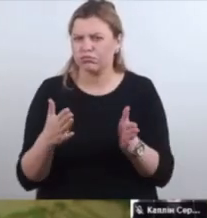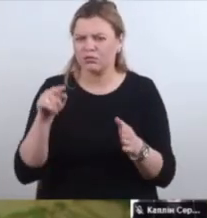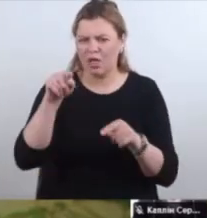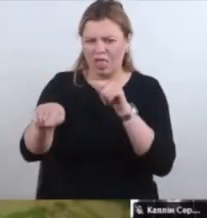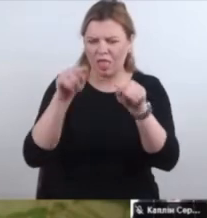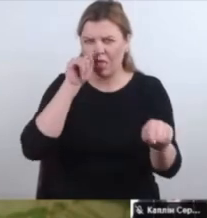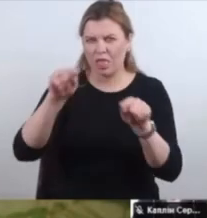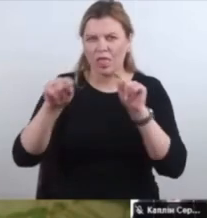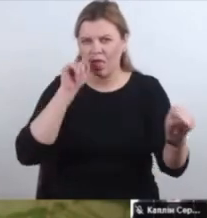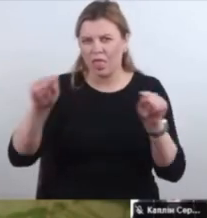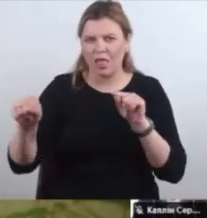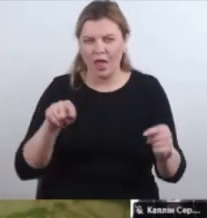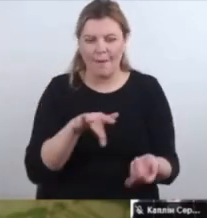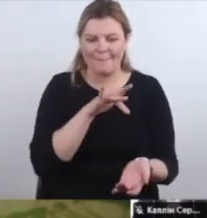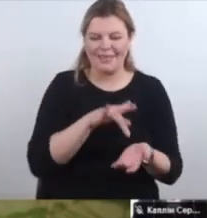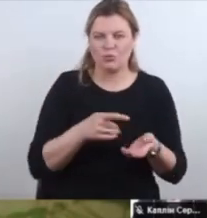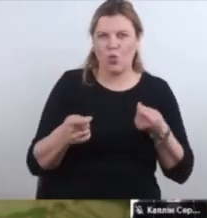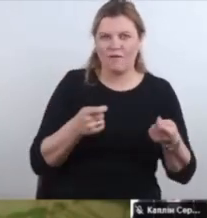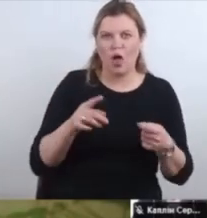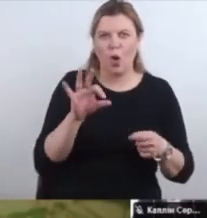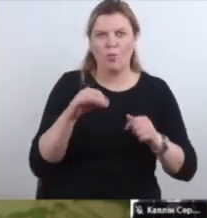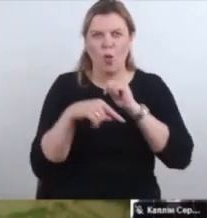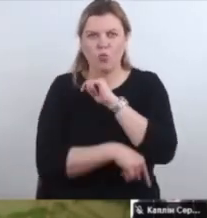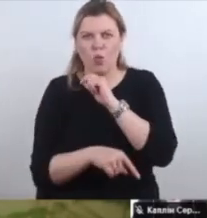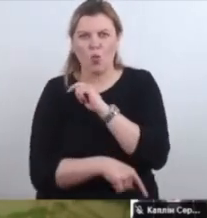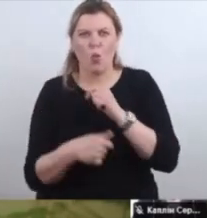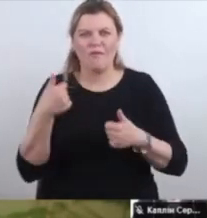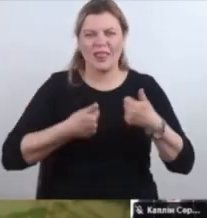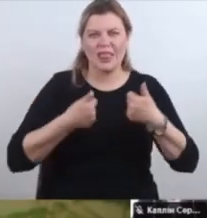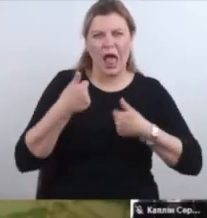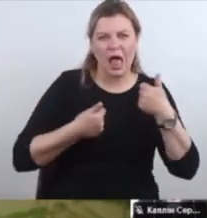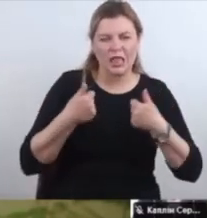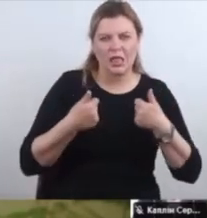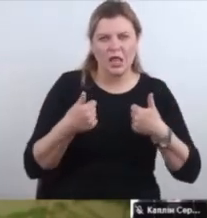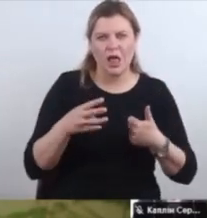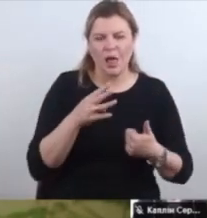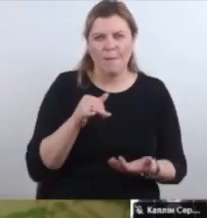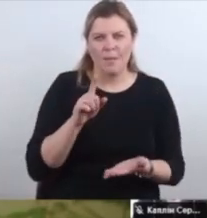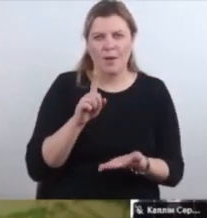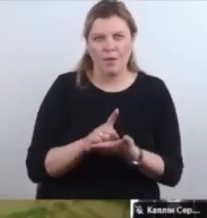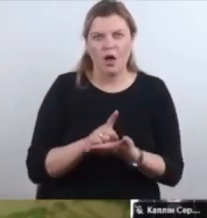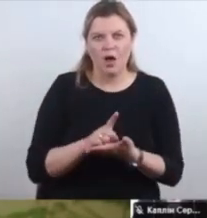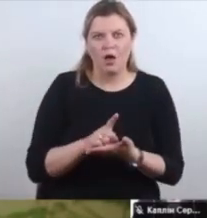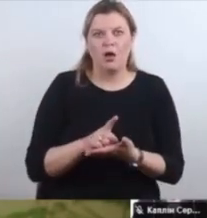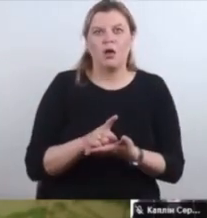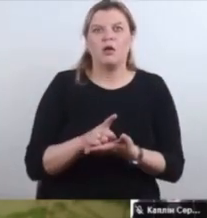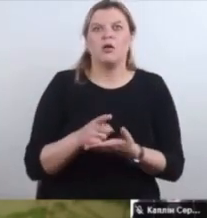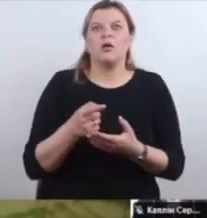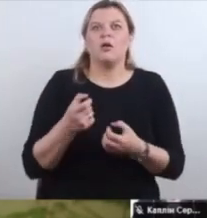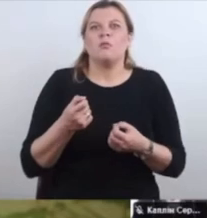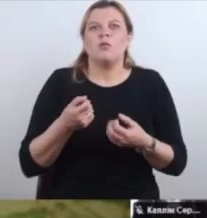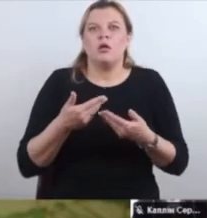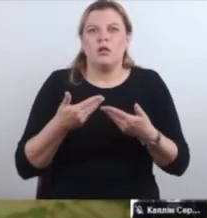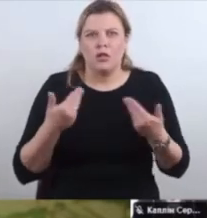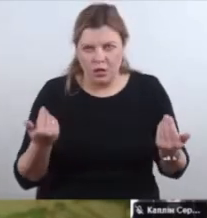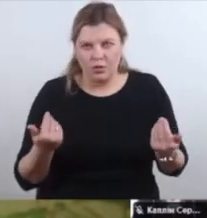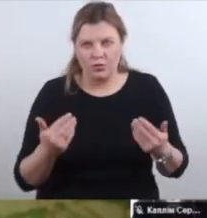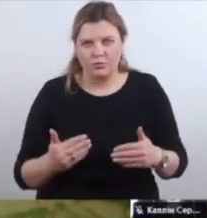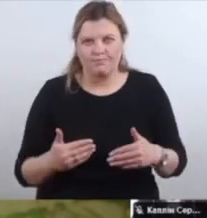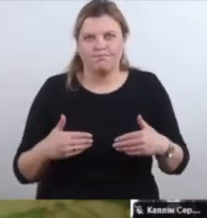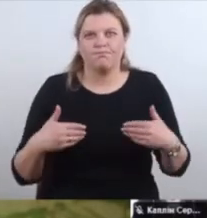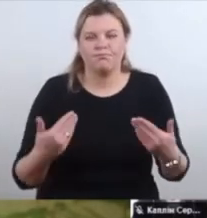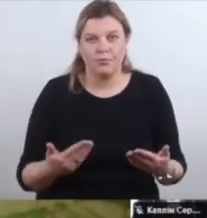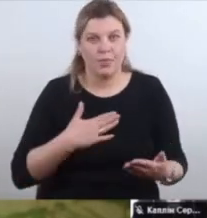носом міську владу про корумповані тендери, ми маємо деякі зрушення. Наша комісія,